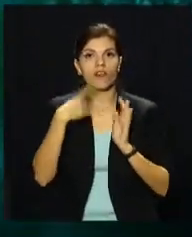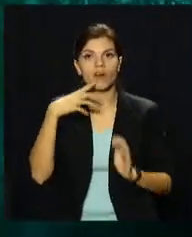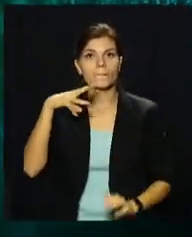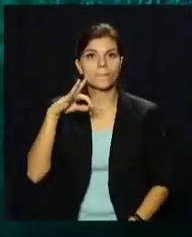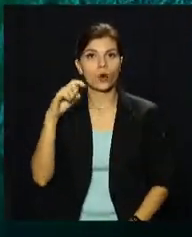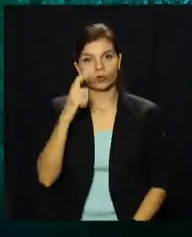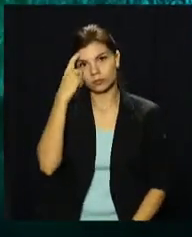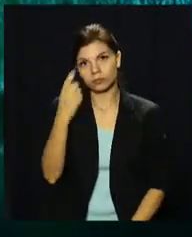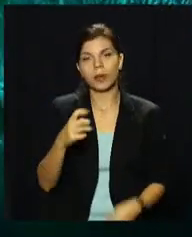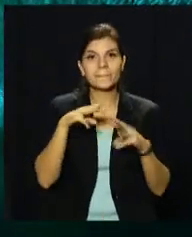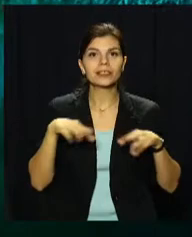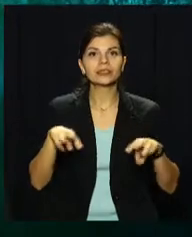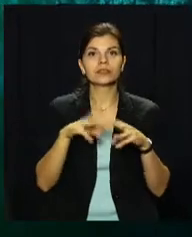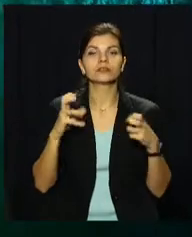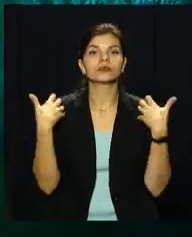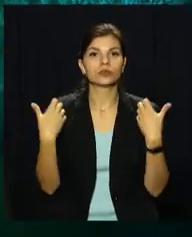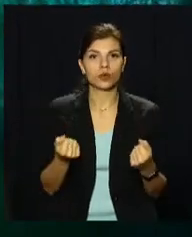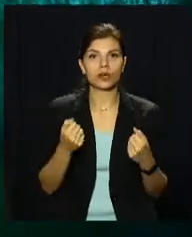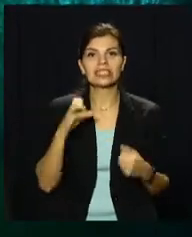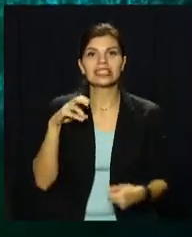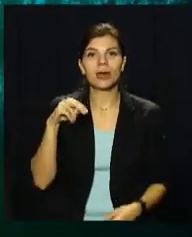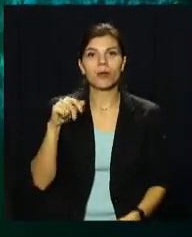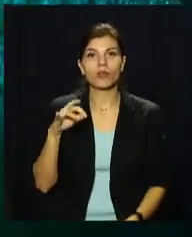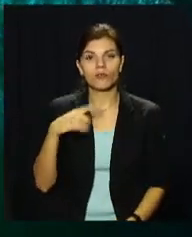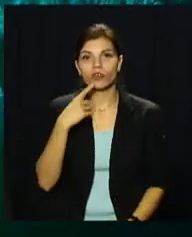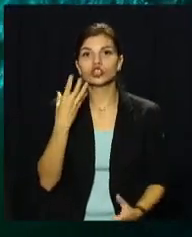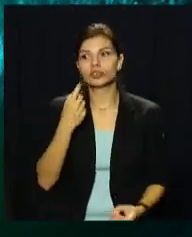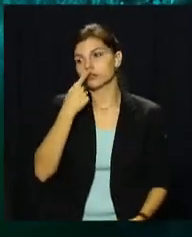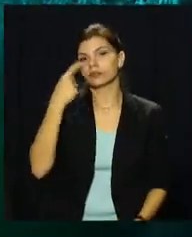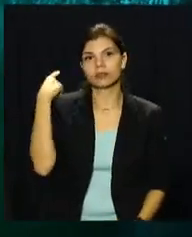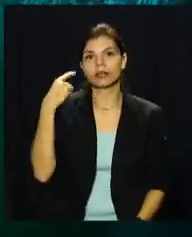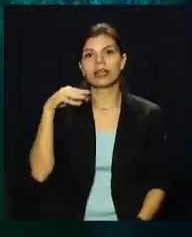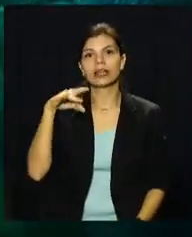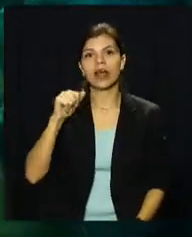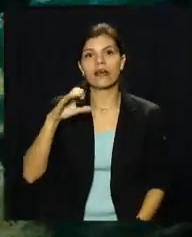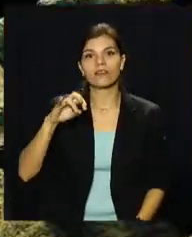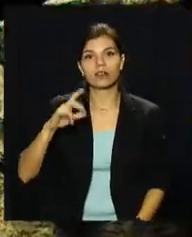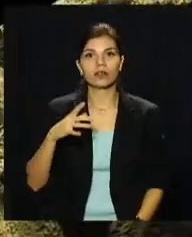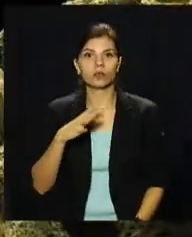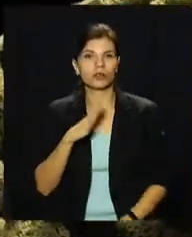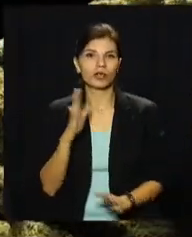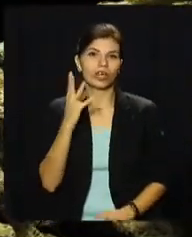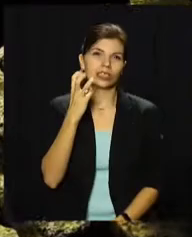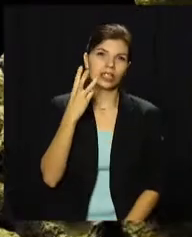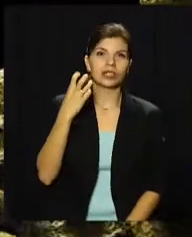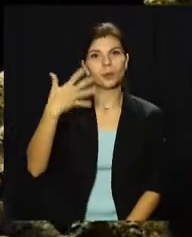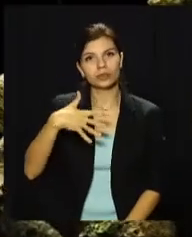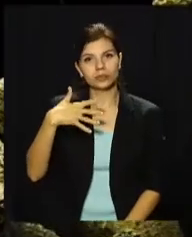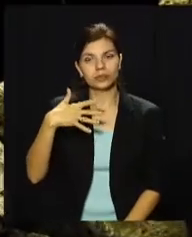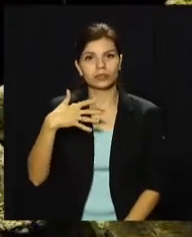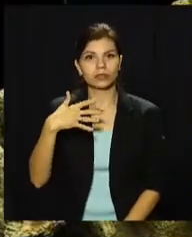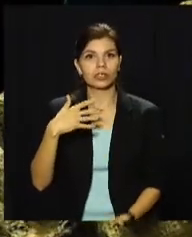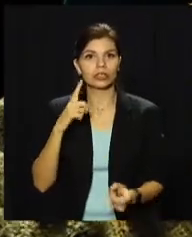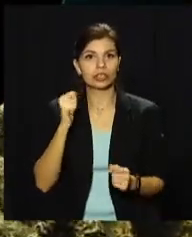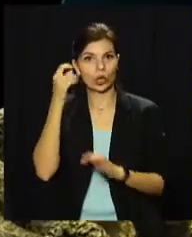МОЗ. За словами міністра охорони здоров'я Максима Степанова, ще в травні в цілому по країні фіксували десь 300-350-тових